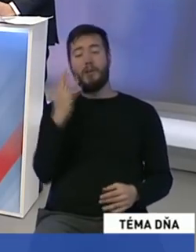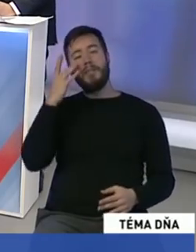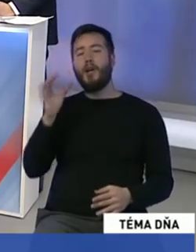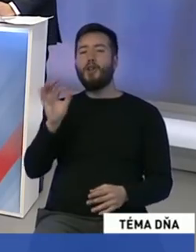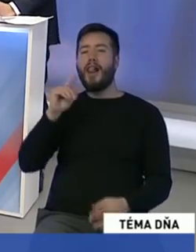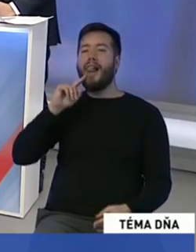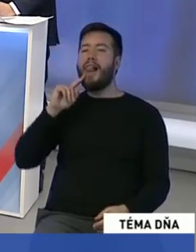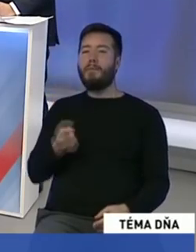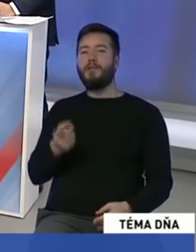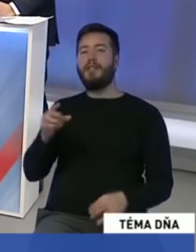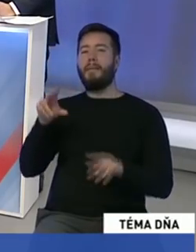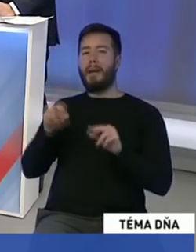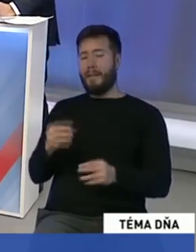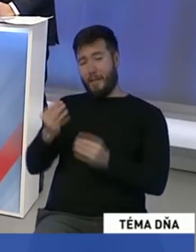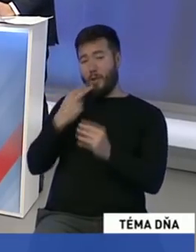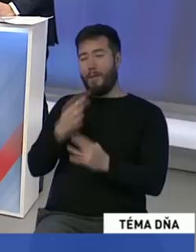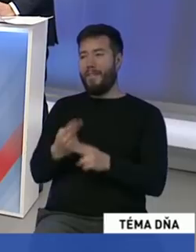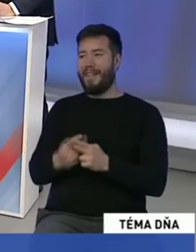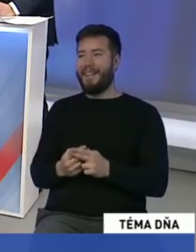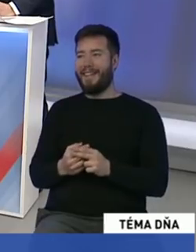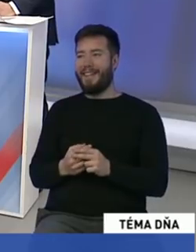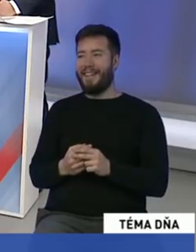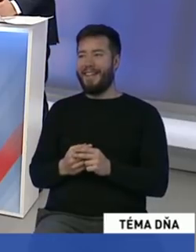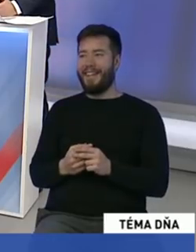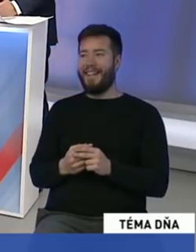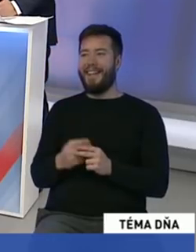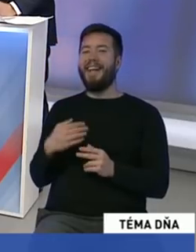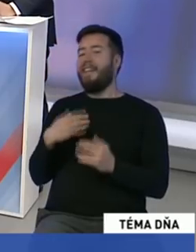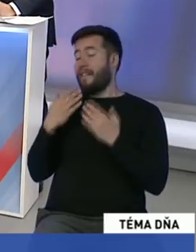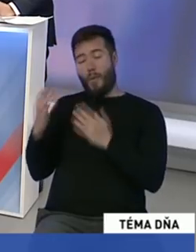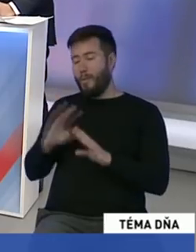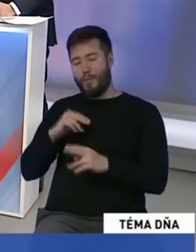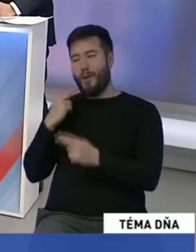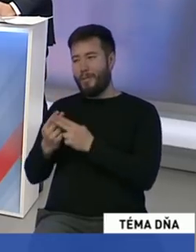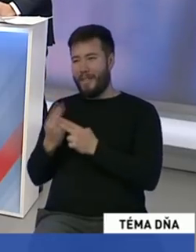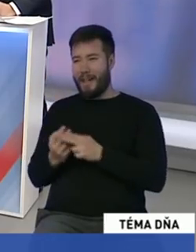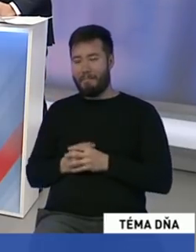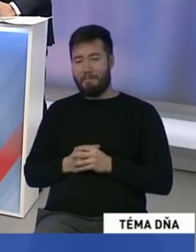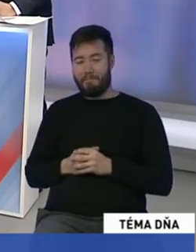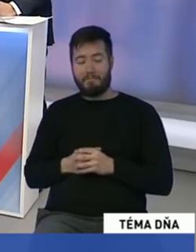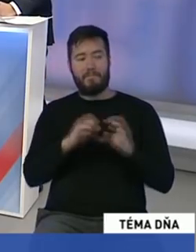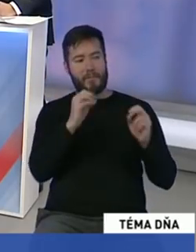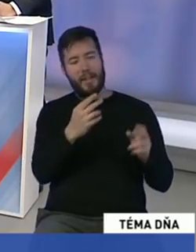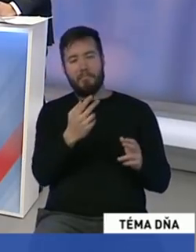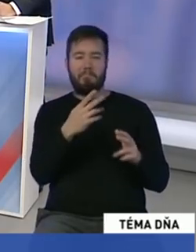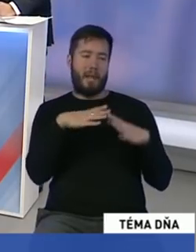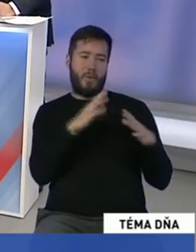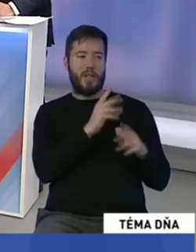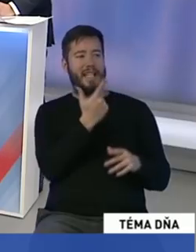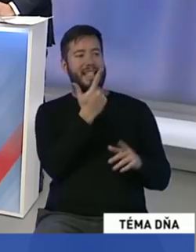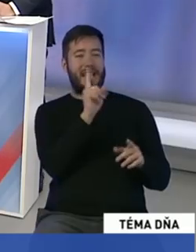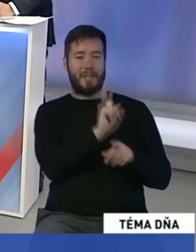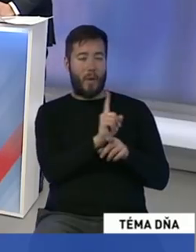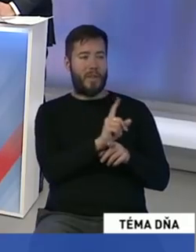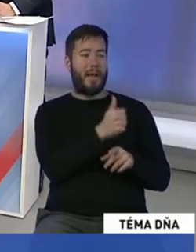lepším premiér? Týchto dvoch? Skúste odpovedať. Ďakujem, ja som už odpovedal. Dobre, pani, 7 sekúnd a minúta a pol,